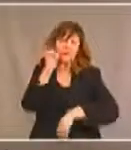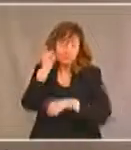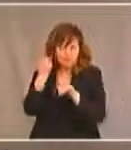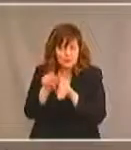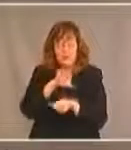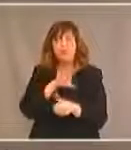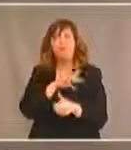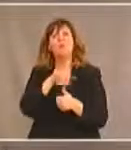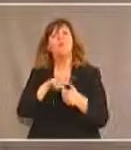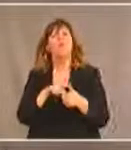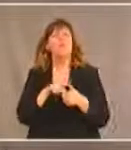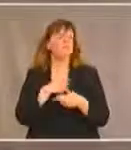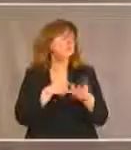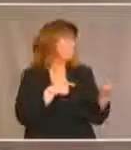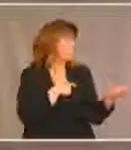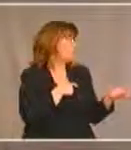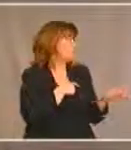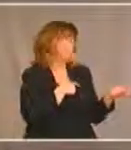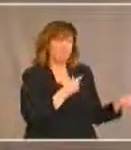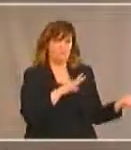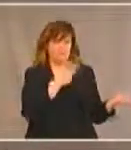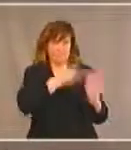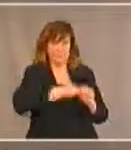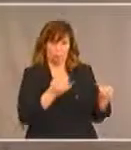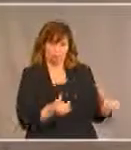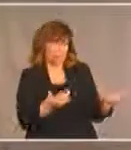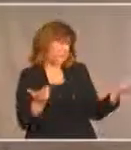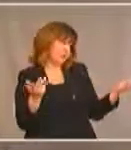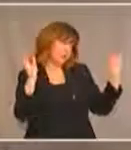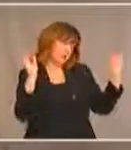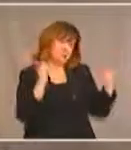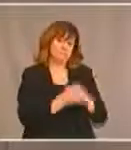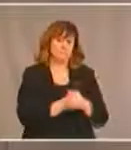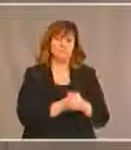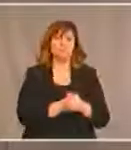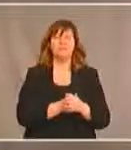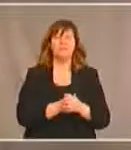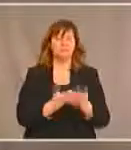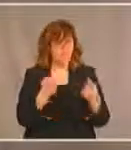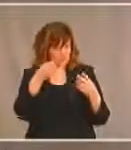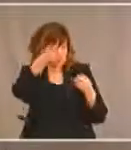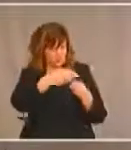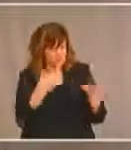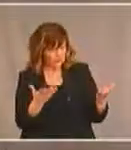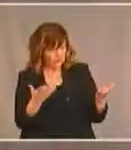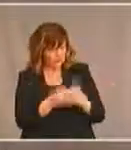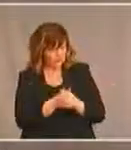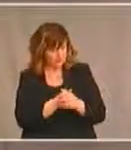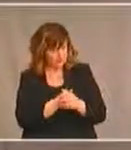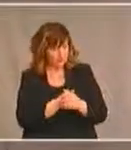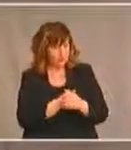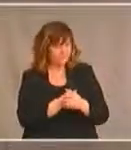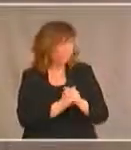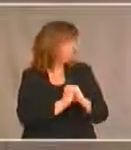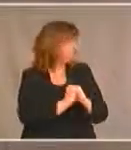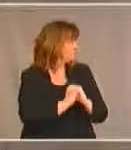et évidemment, vous êtes là aujourd'hui. Donc, voilà. Est-ce que vous voulez ajouter quelque chose à cette réponse ?